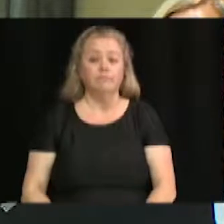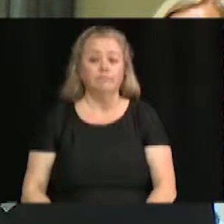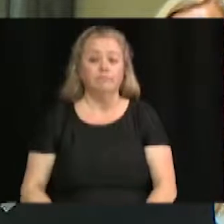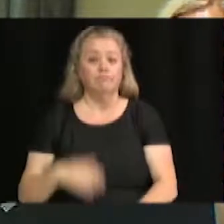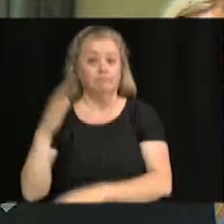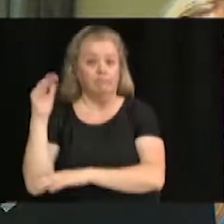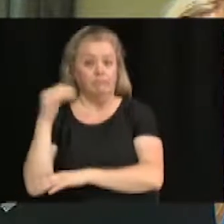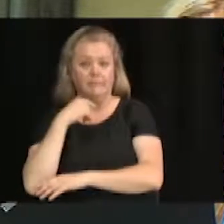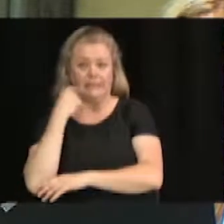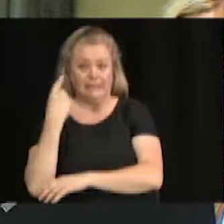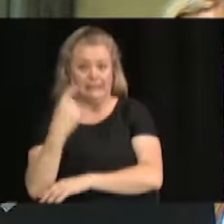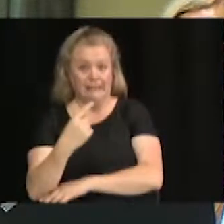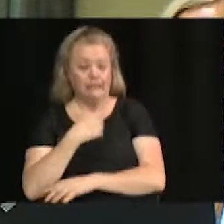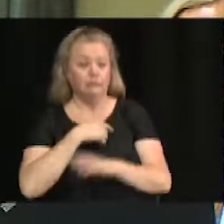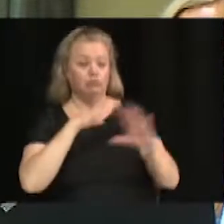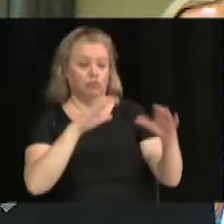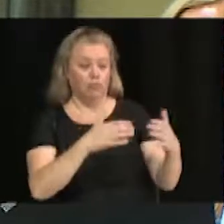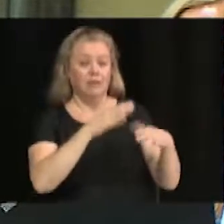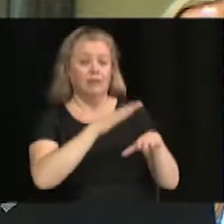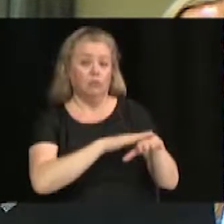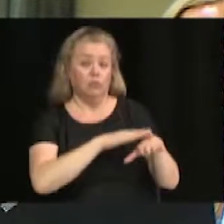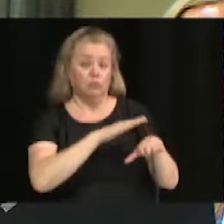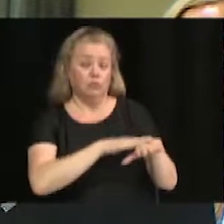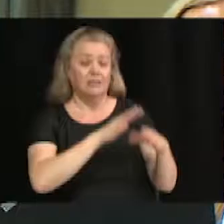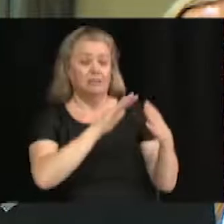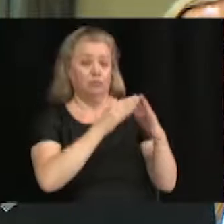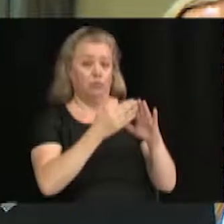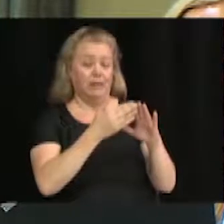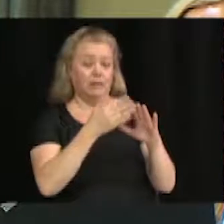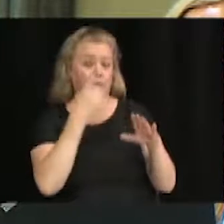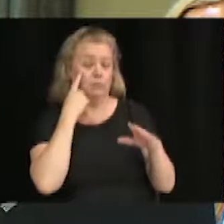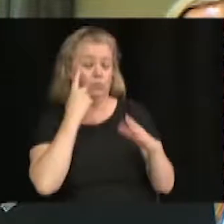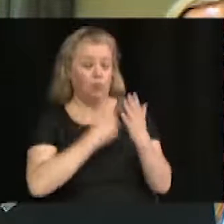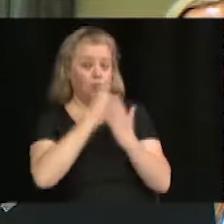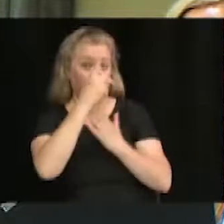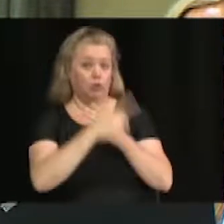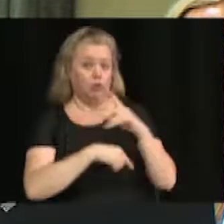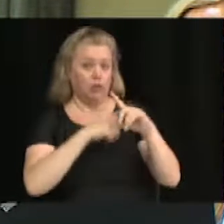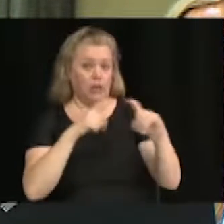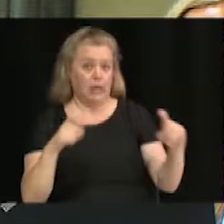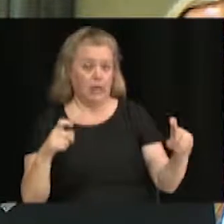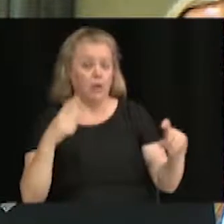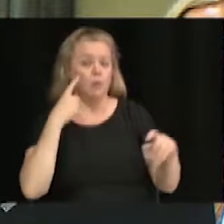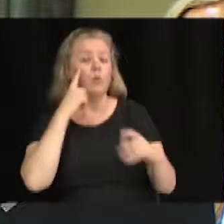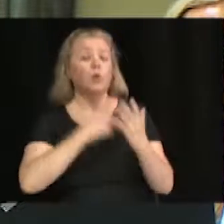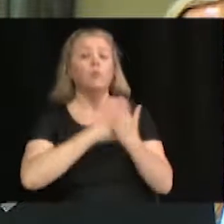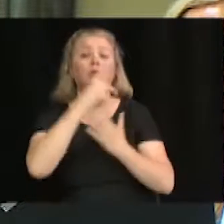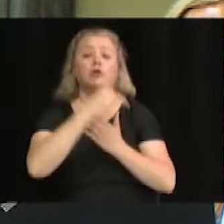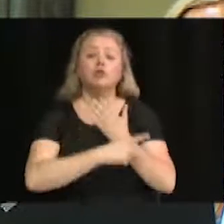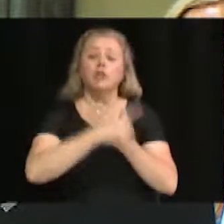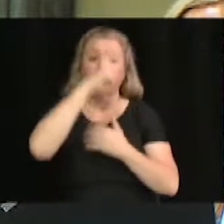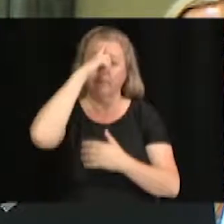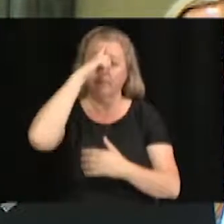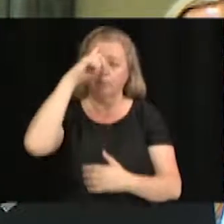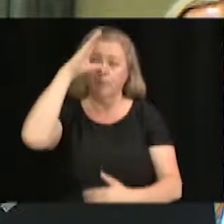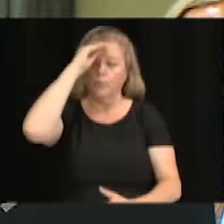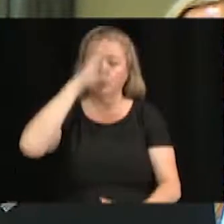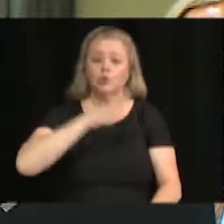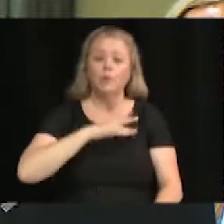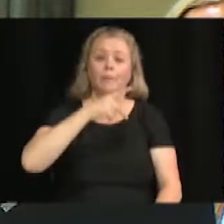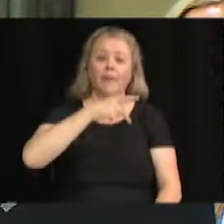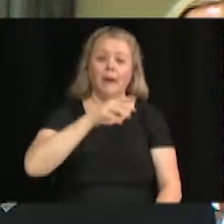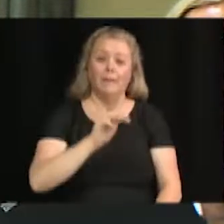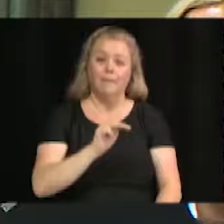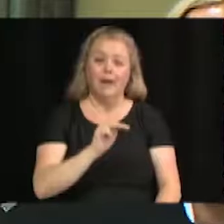du comité consultatif d'urbanisme pour les projets suivants. Alors, projet de M. Pierre-Marc Turcotte pour le